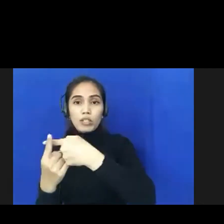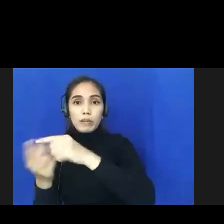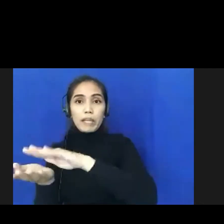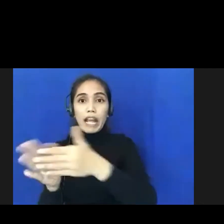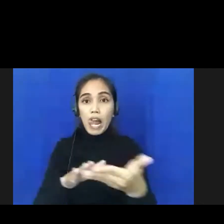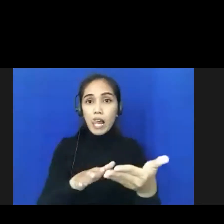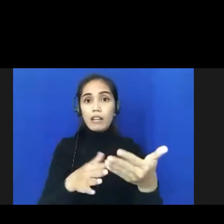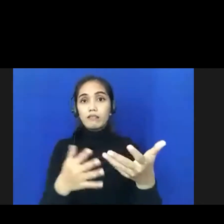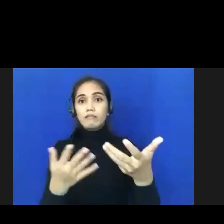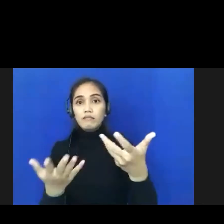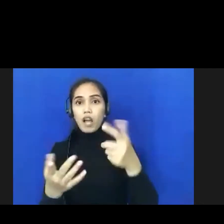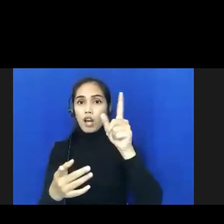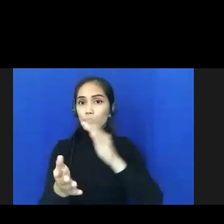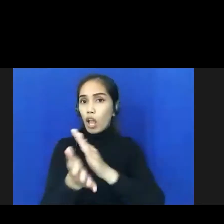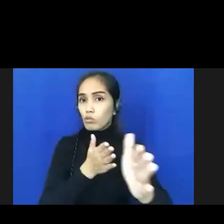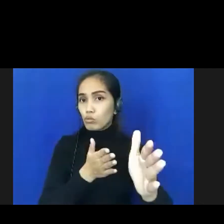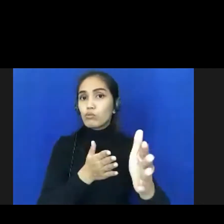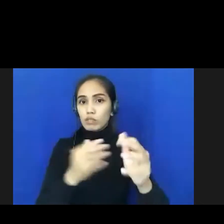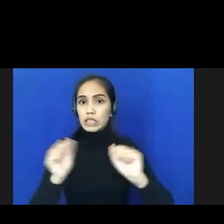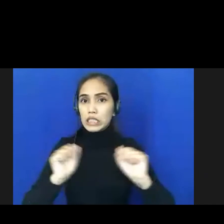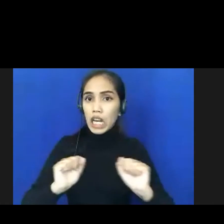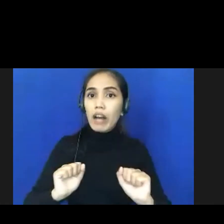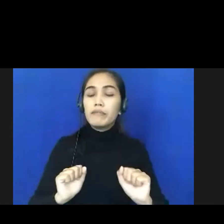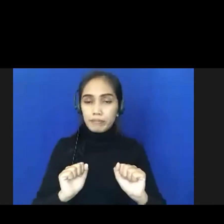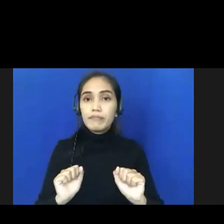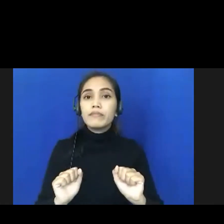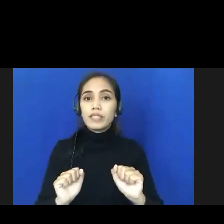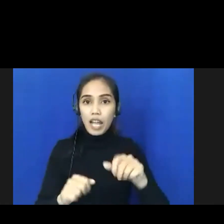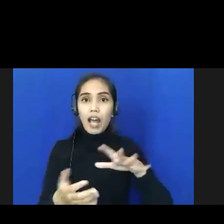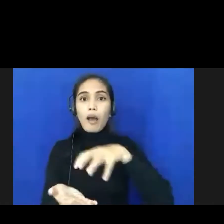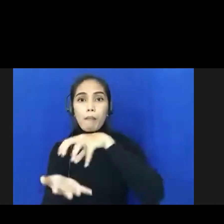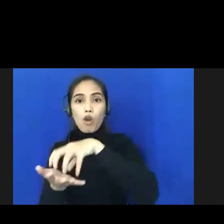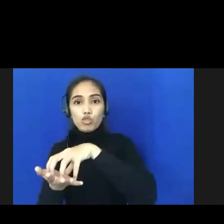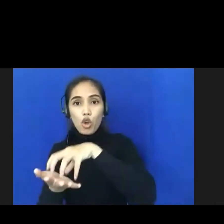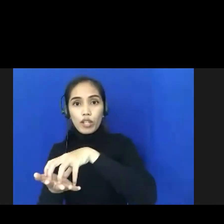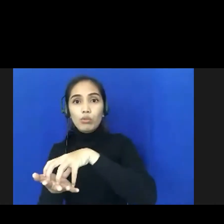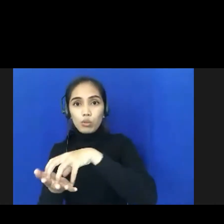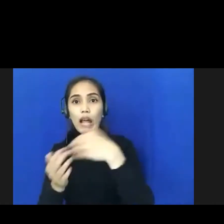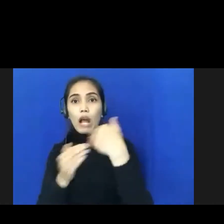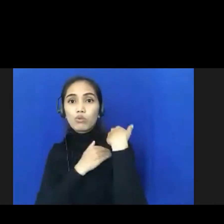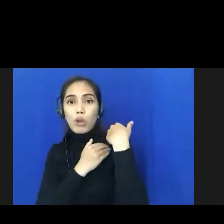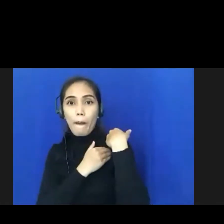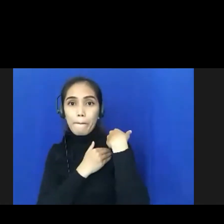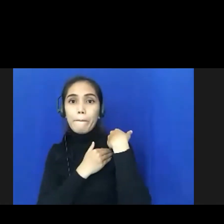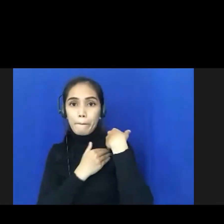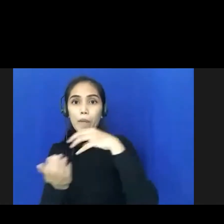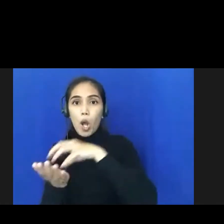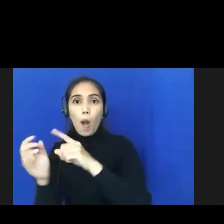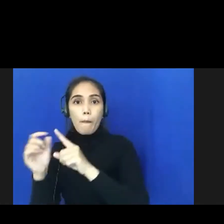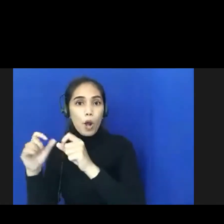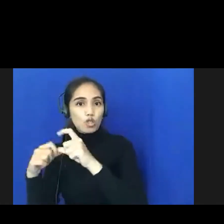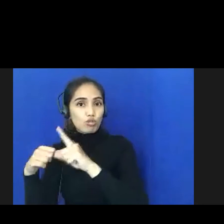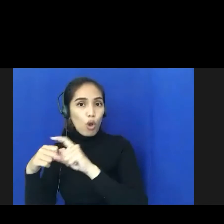perlu ditangani segera, itu posko itu yang bertanggung jawab, yang tertiri dari Badan Bencana,